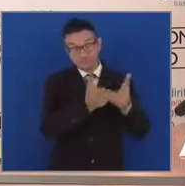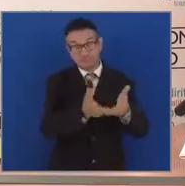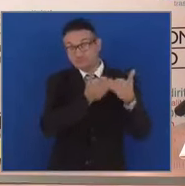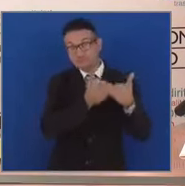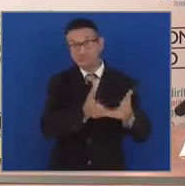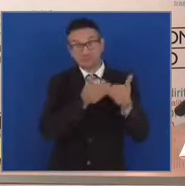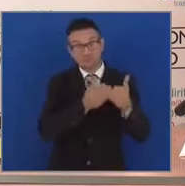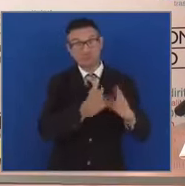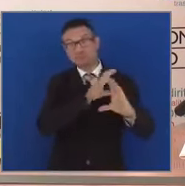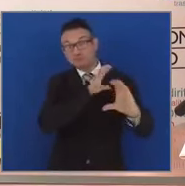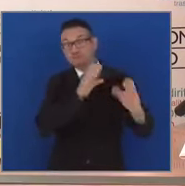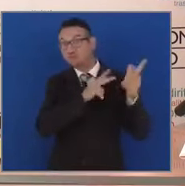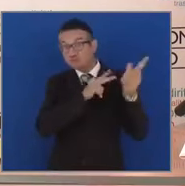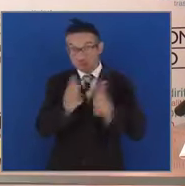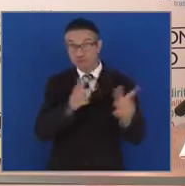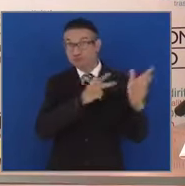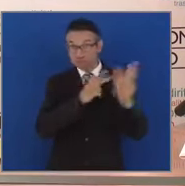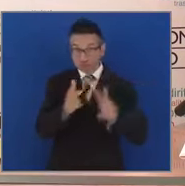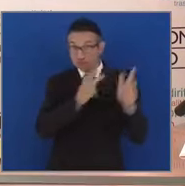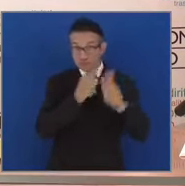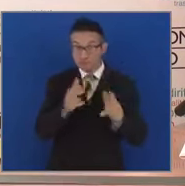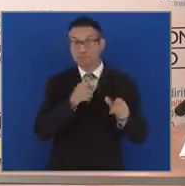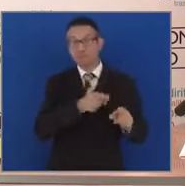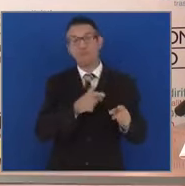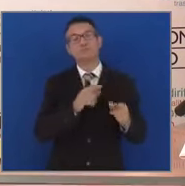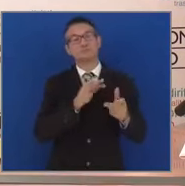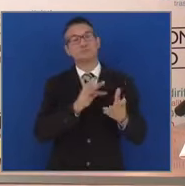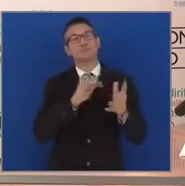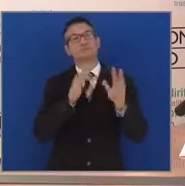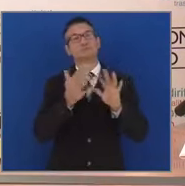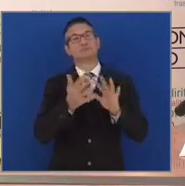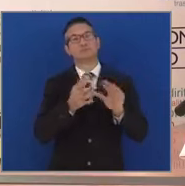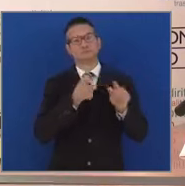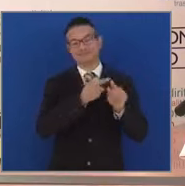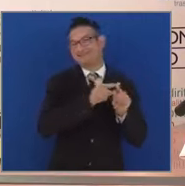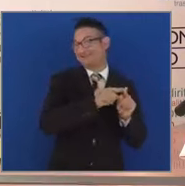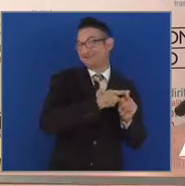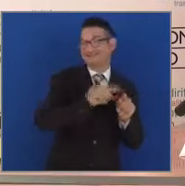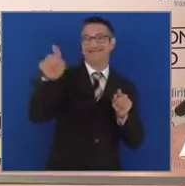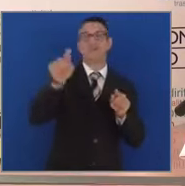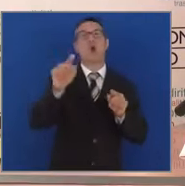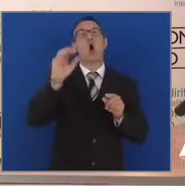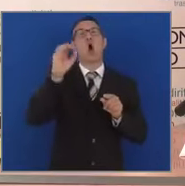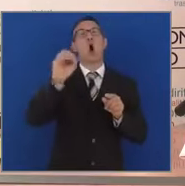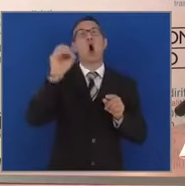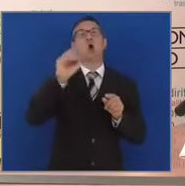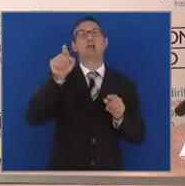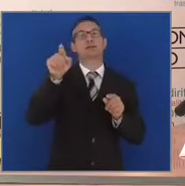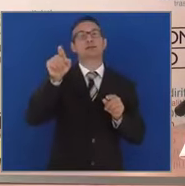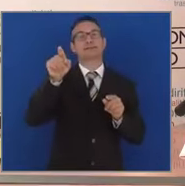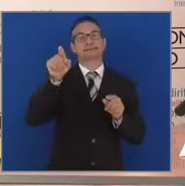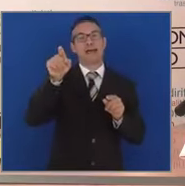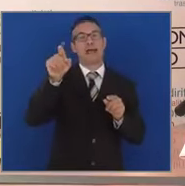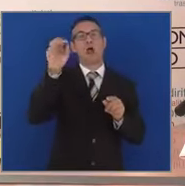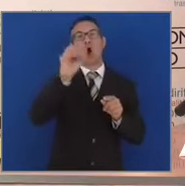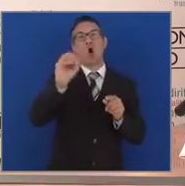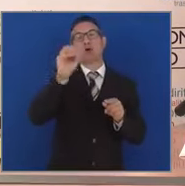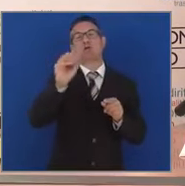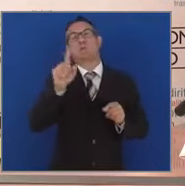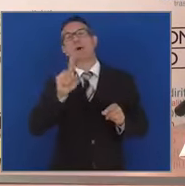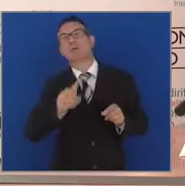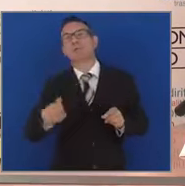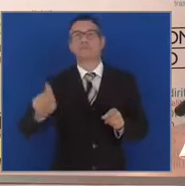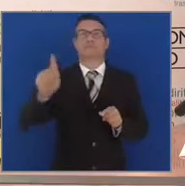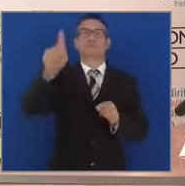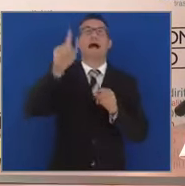in questo modo entra direttamente in contatto con orte e quindi con l'autostrada che va verso il nord del paese